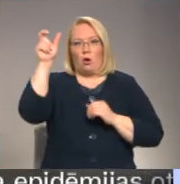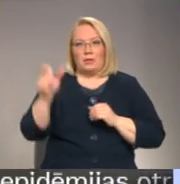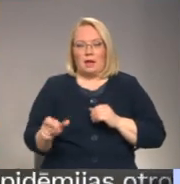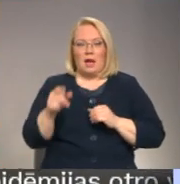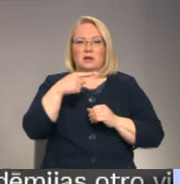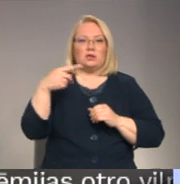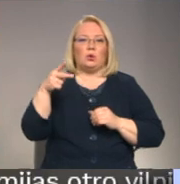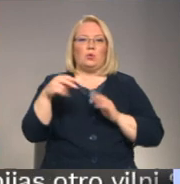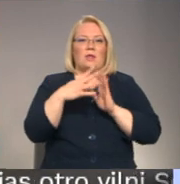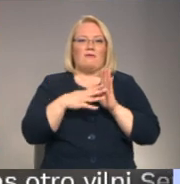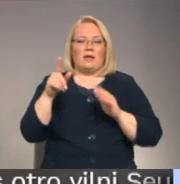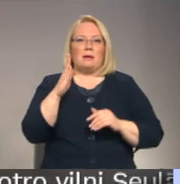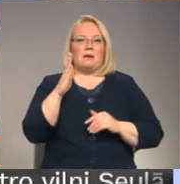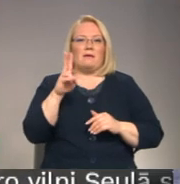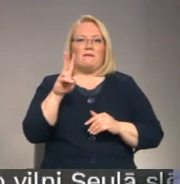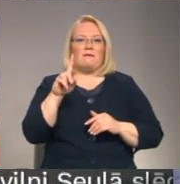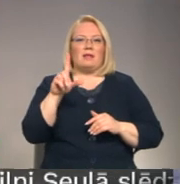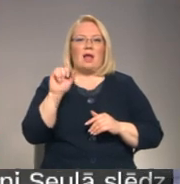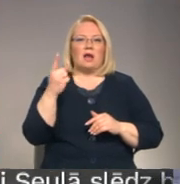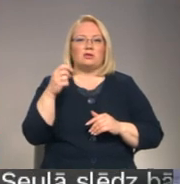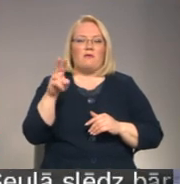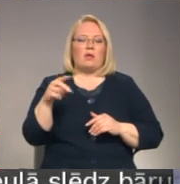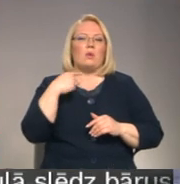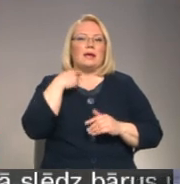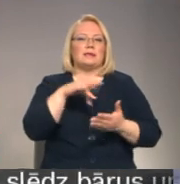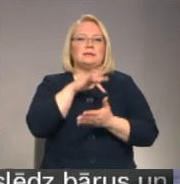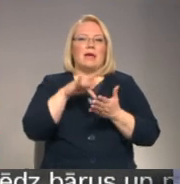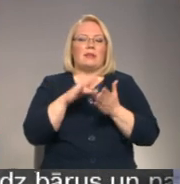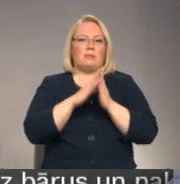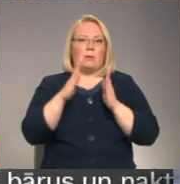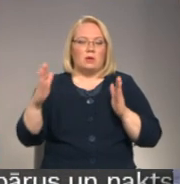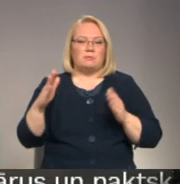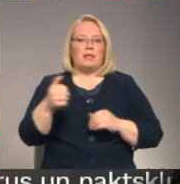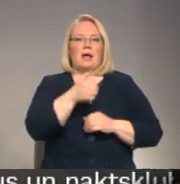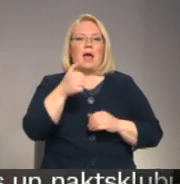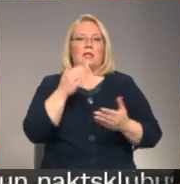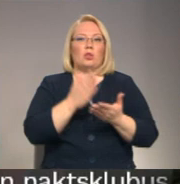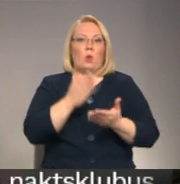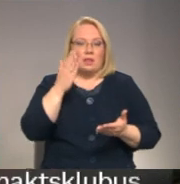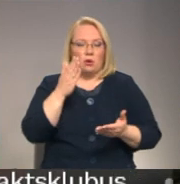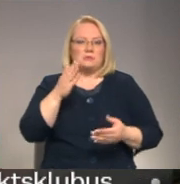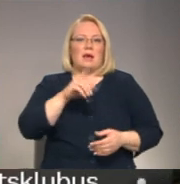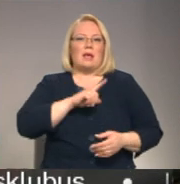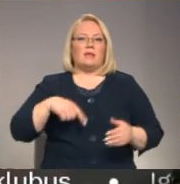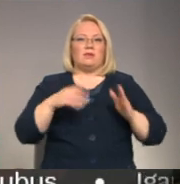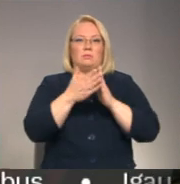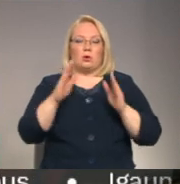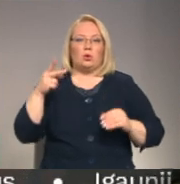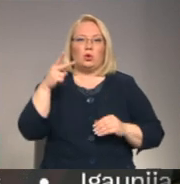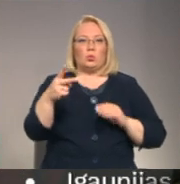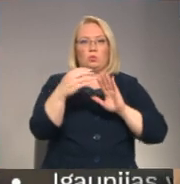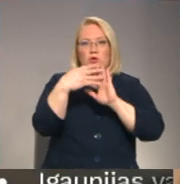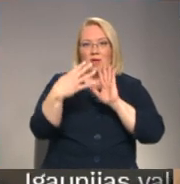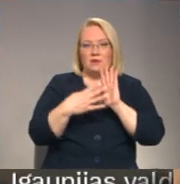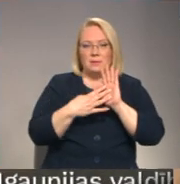atzīta Dace Vlasova no Rīgas centrālās bibliotekas, savukār par gada notikumu Latvijas bibliotekās 2019